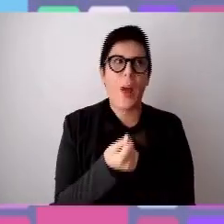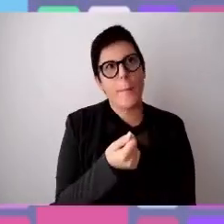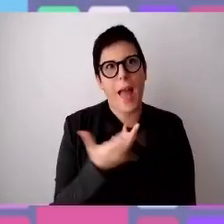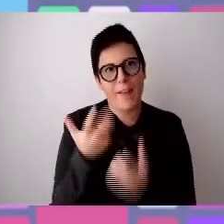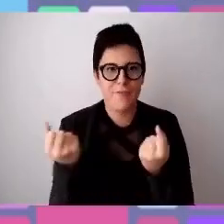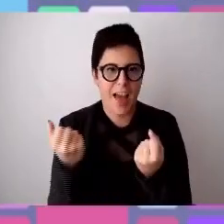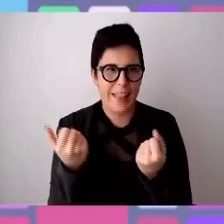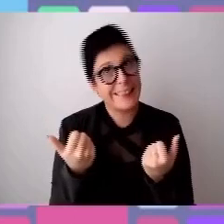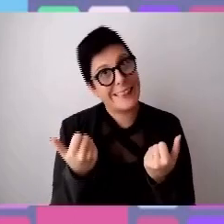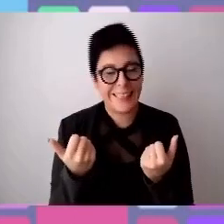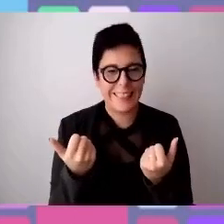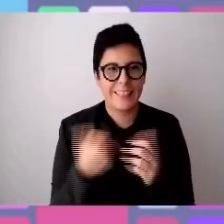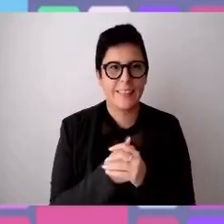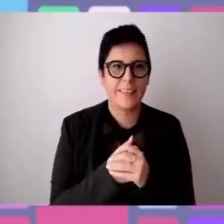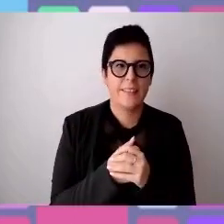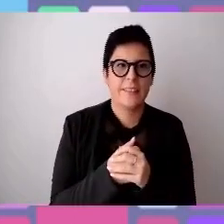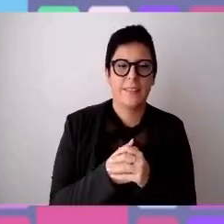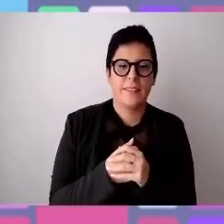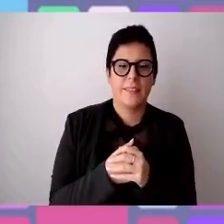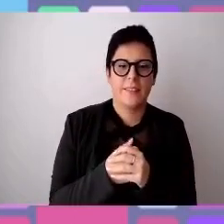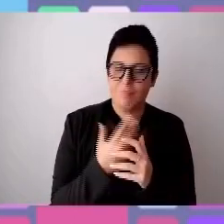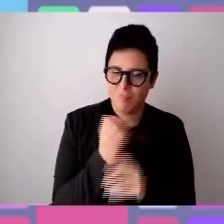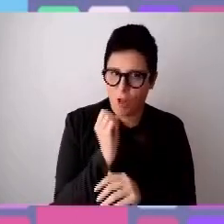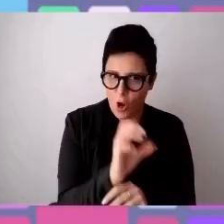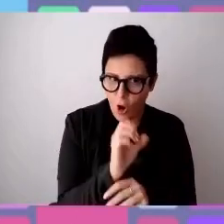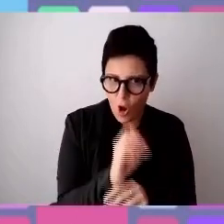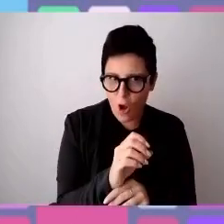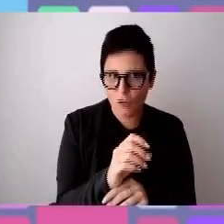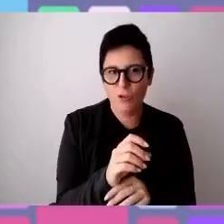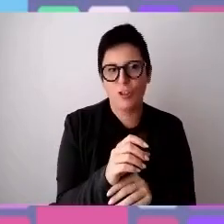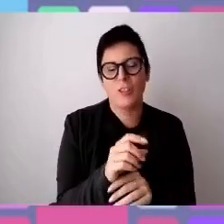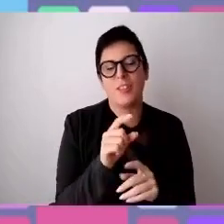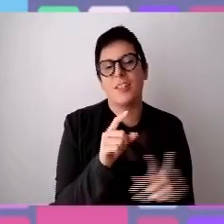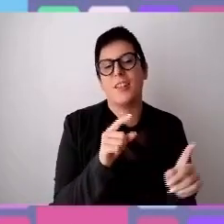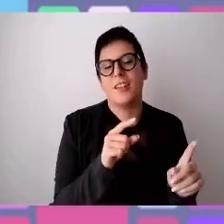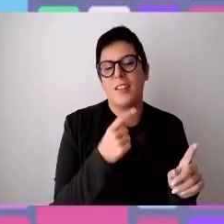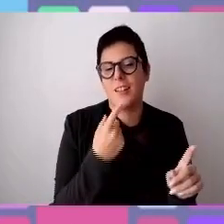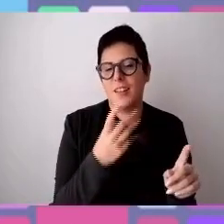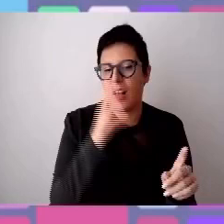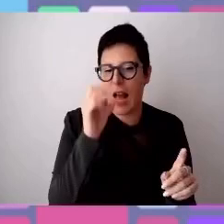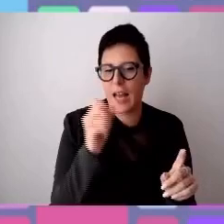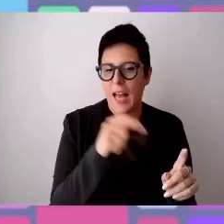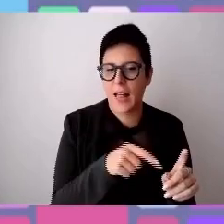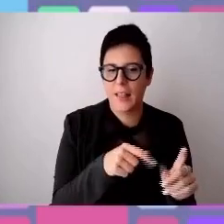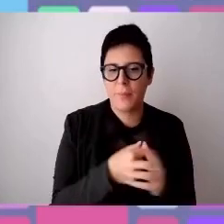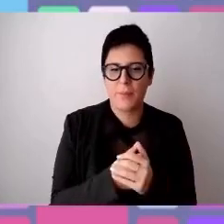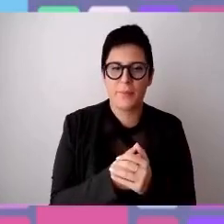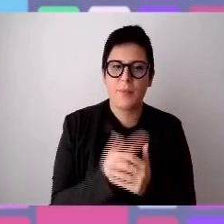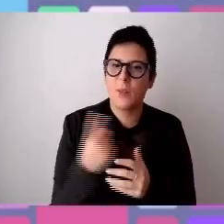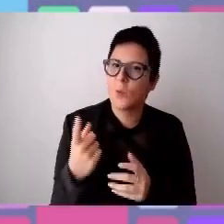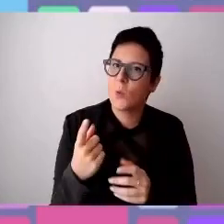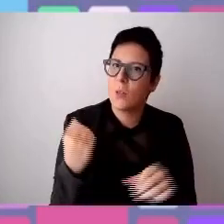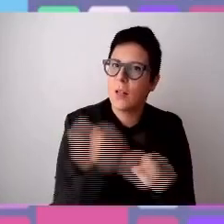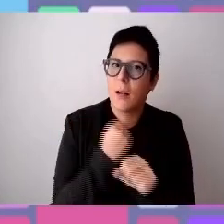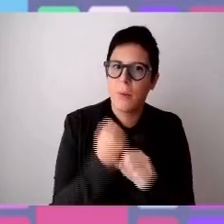parlo con Giorgio Renzulli, Leadership and Coaching Academy Manager, tu hai un'angolatura di visuale